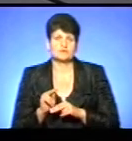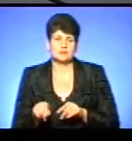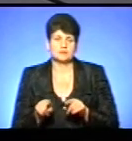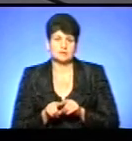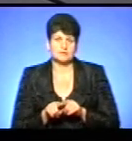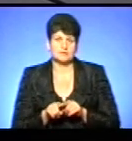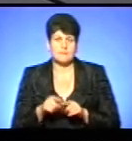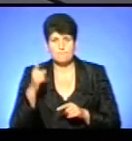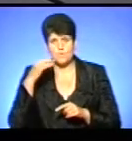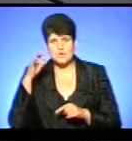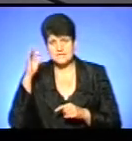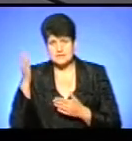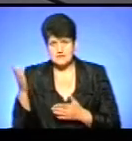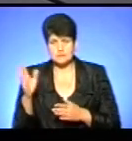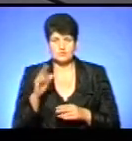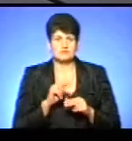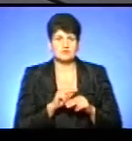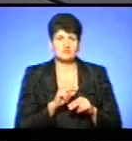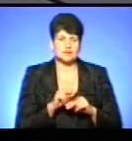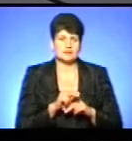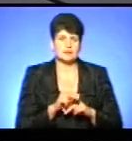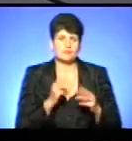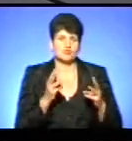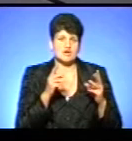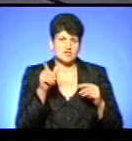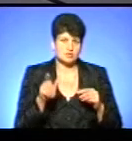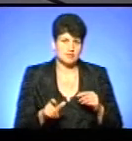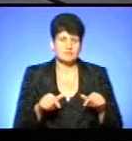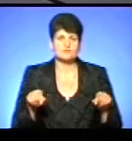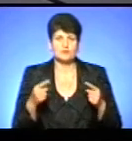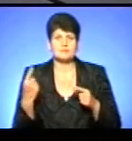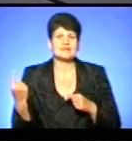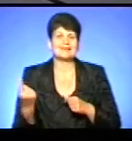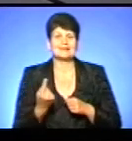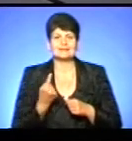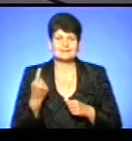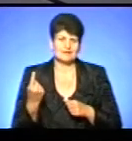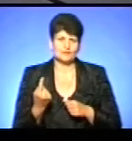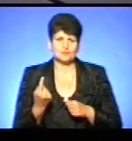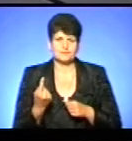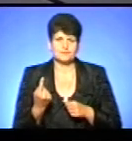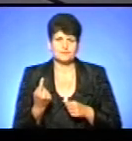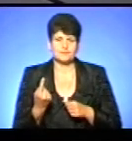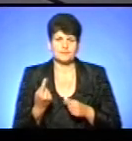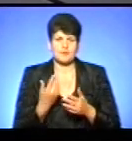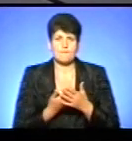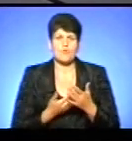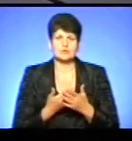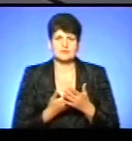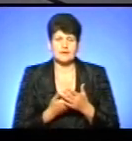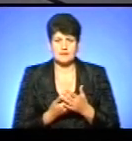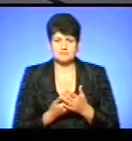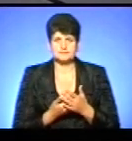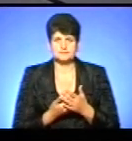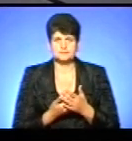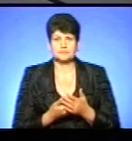поліцейських, ми сьогодні будемо навчати пожежників. Тобто, ми створюємо єдину модель, таку